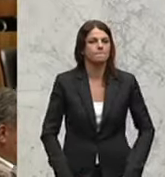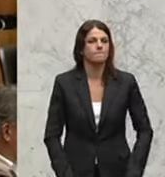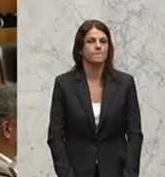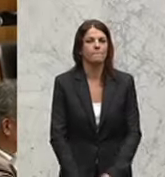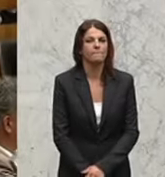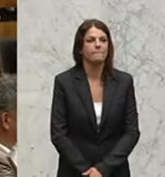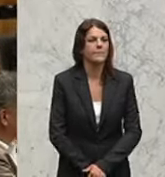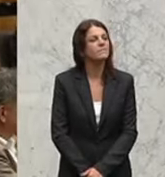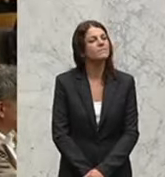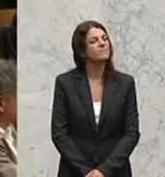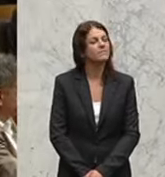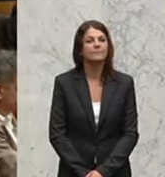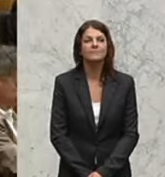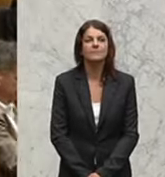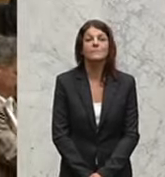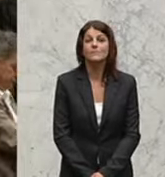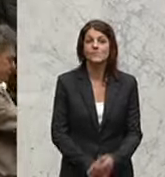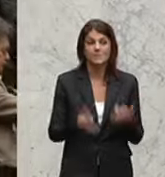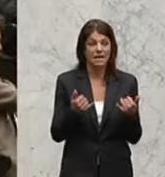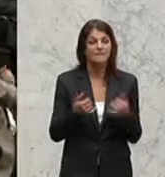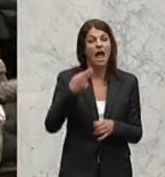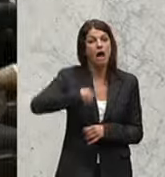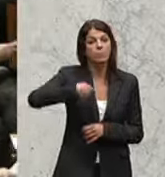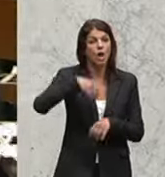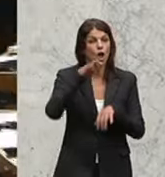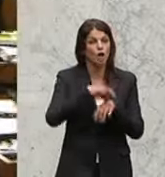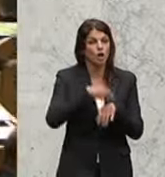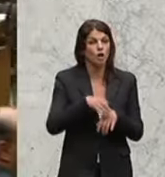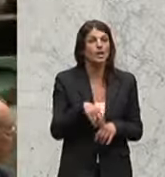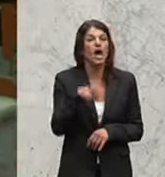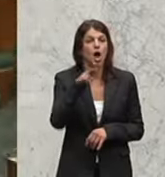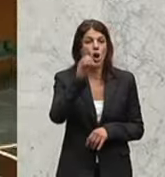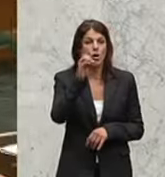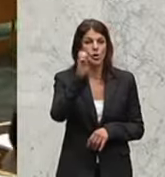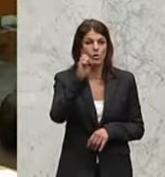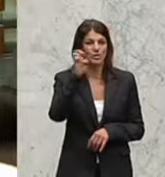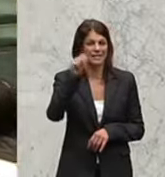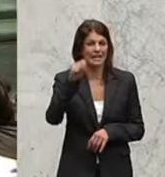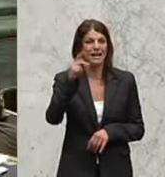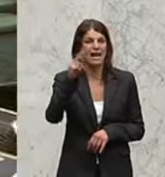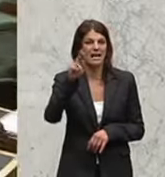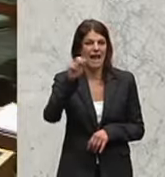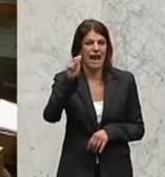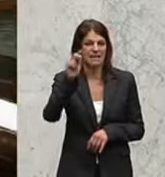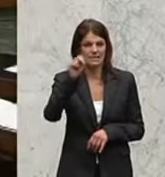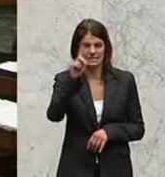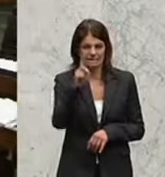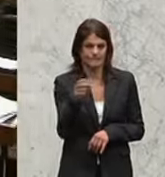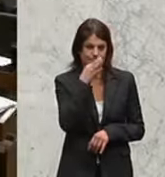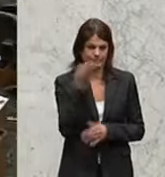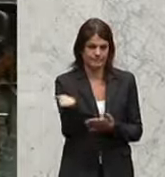Dass neben EU-Abgeordneten künftig auch hochrangige ausländische Politiker, wie beispielsweise die EU